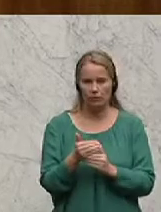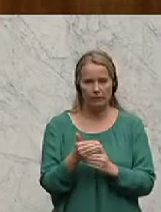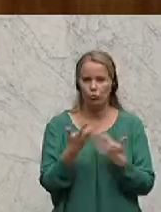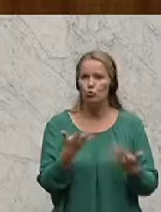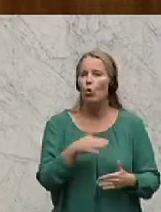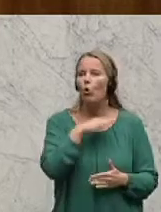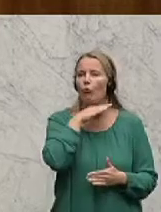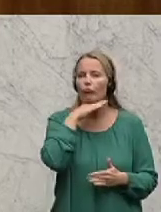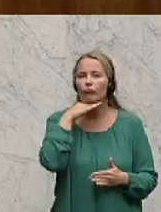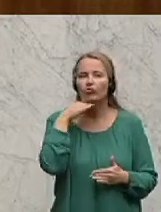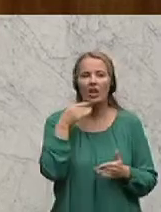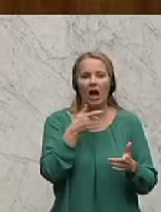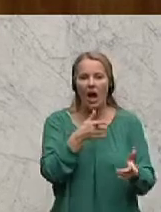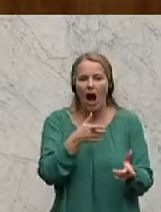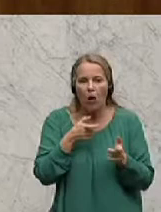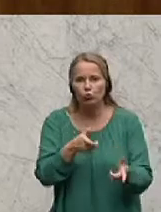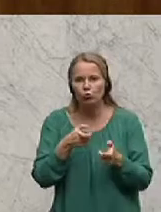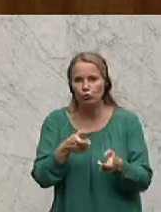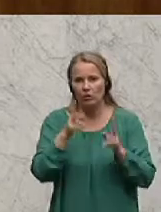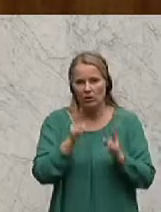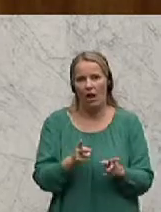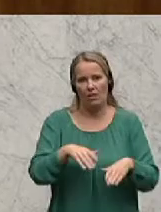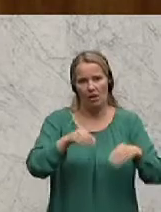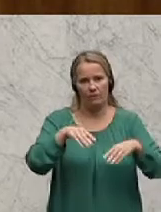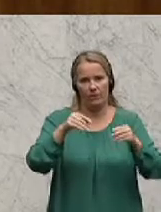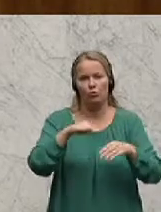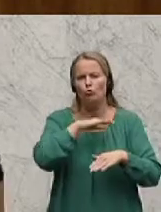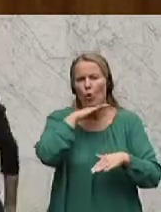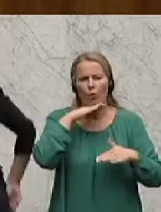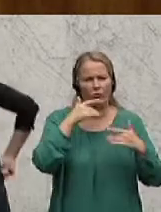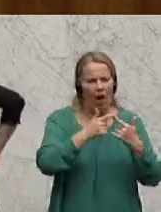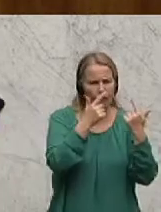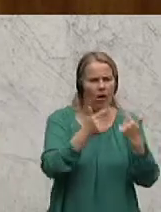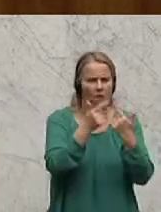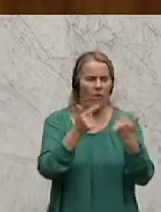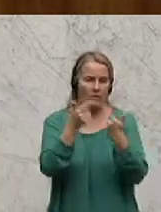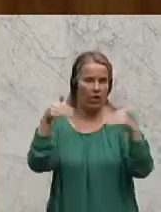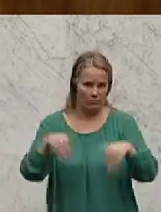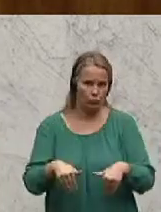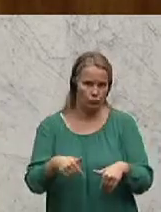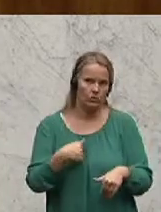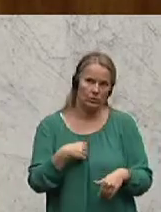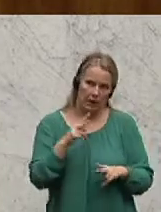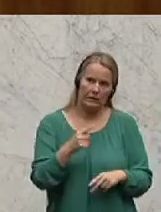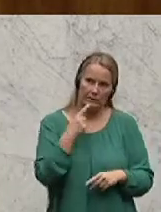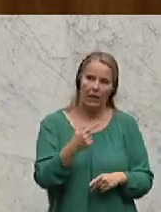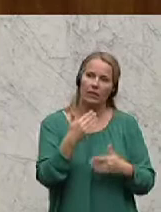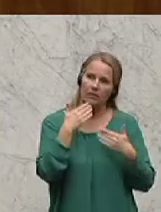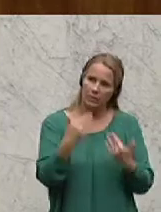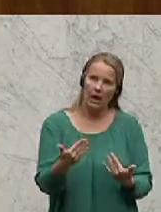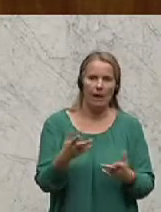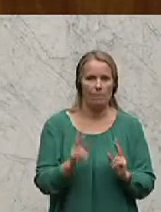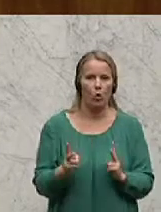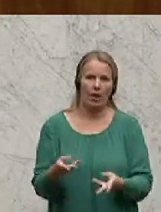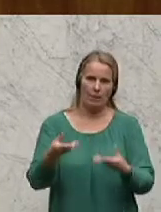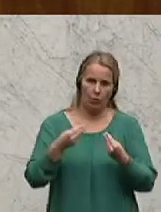so viele Ausschüsse installieren, als was aufklärungsbedürftig ist. Und ich kann nur sagen, danke, dass Sie uns jetzt die Möglichkeit gegeben